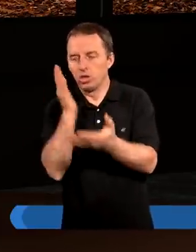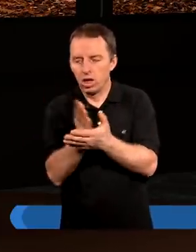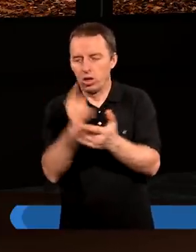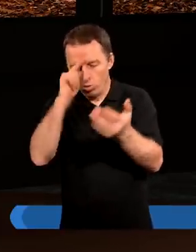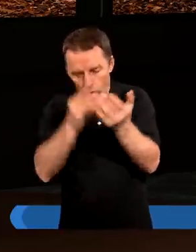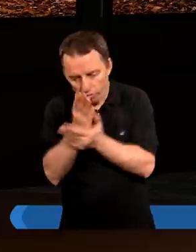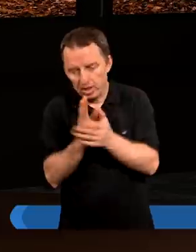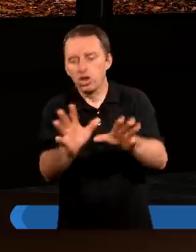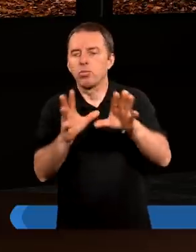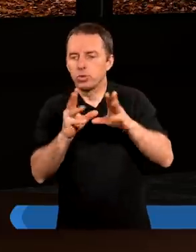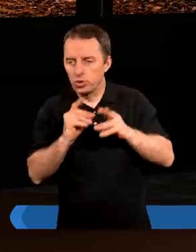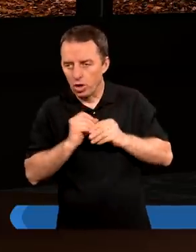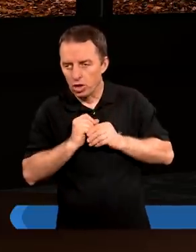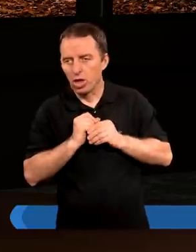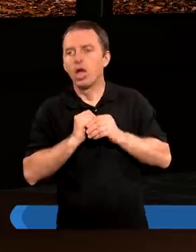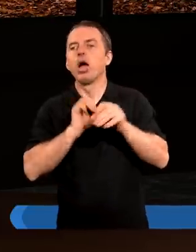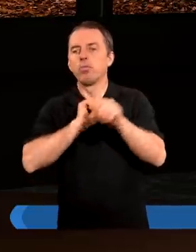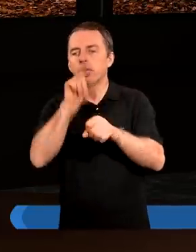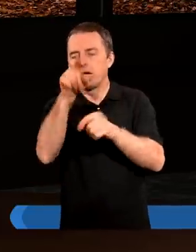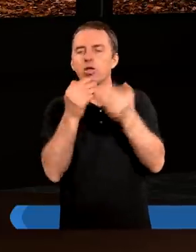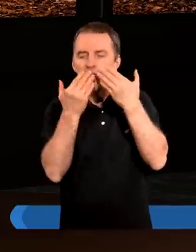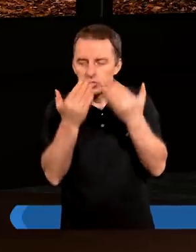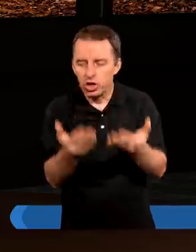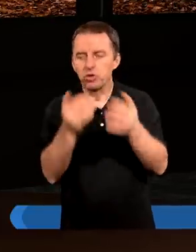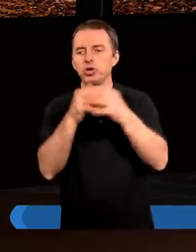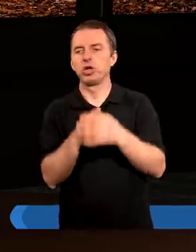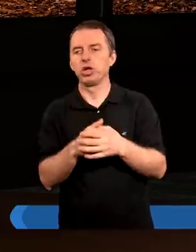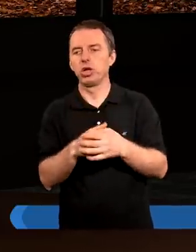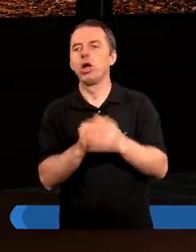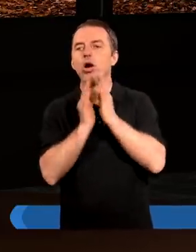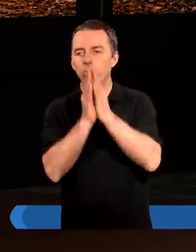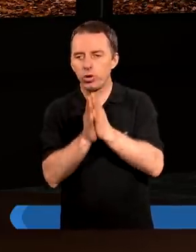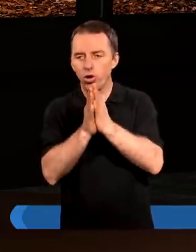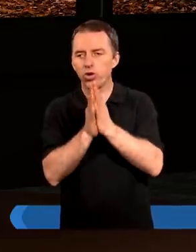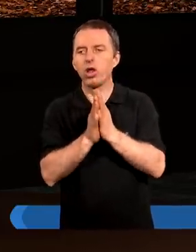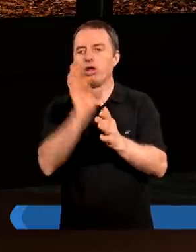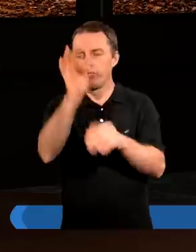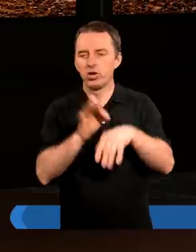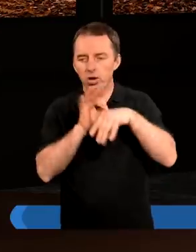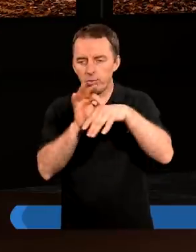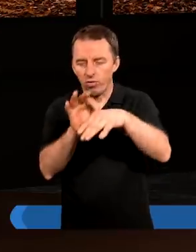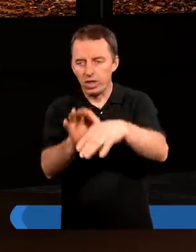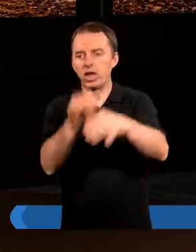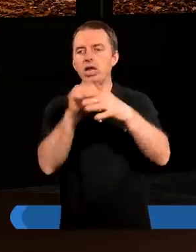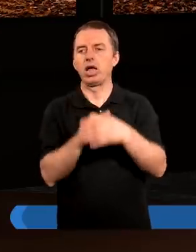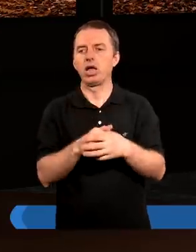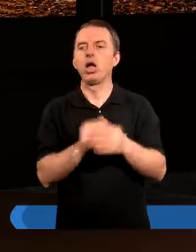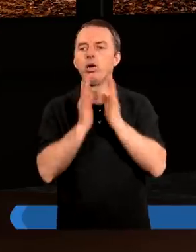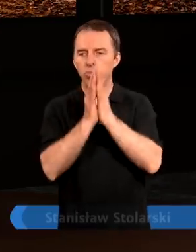uwierzyć i przyjąć i być Ci za to wdzięcznym. Prosimy o Twoje prowadzenie,